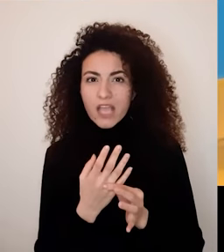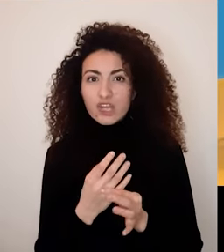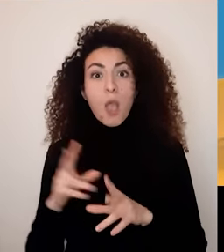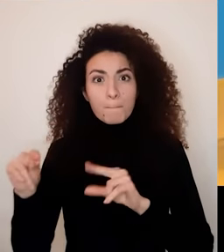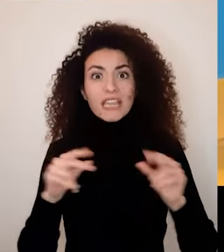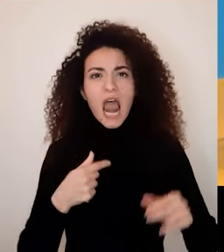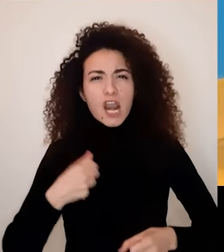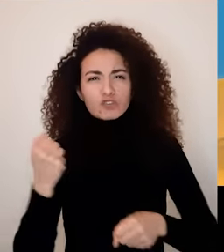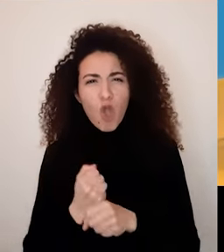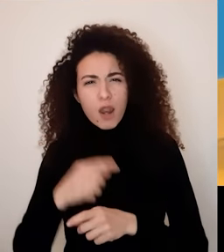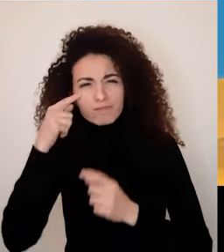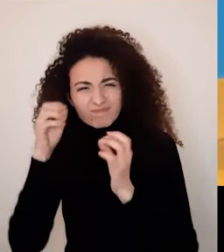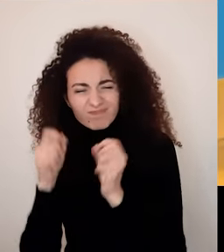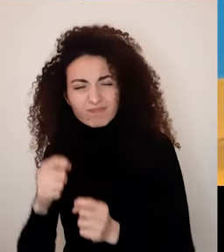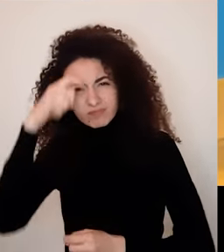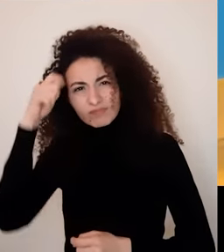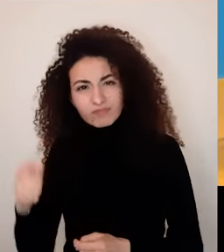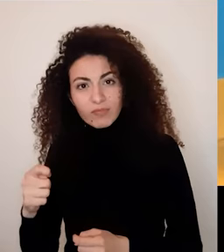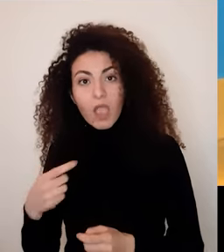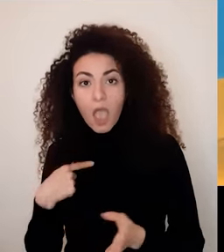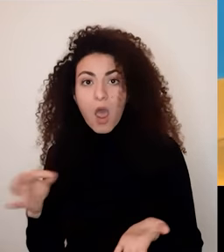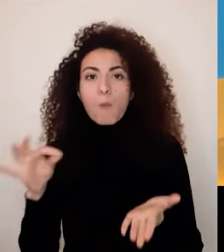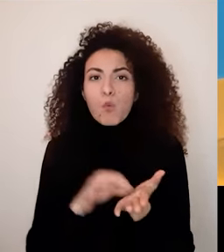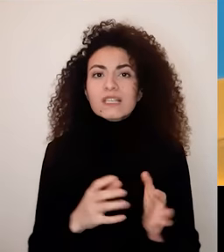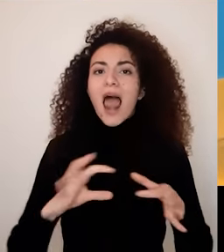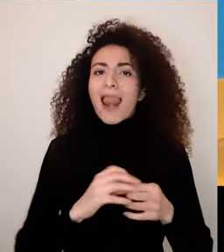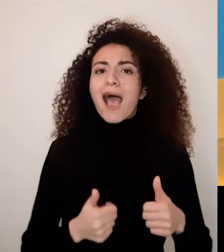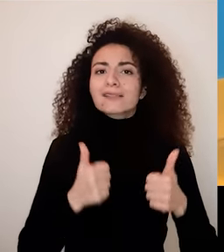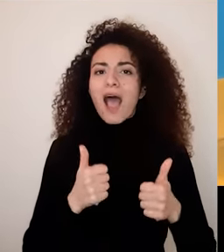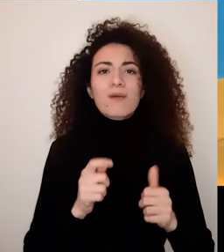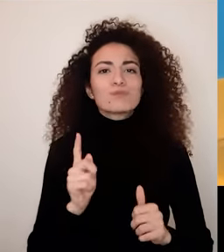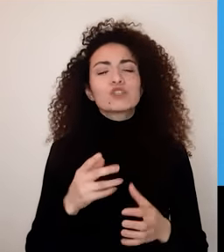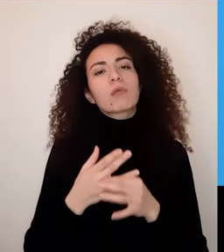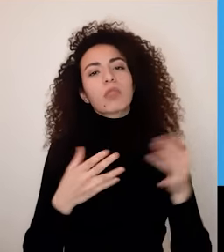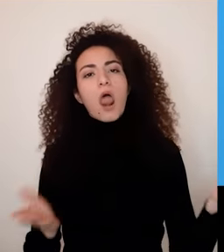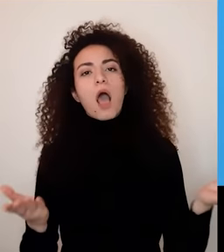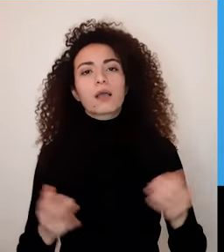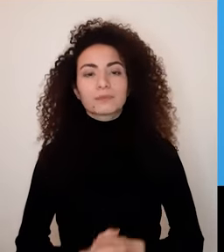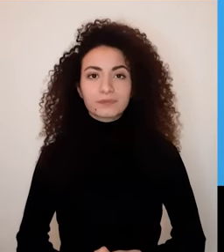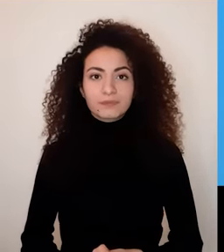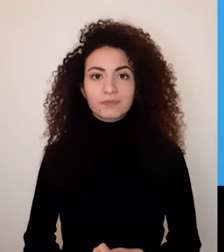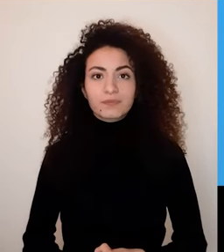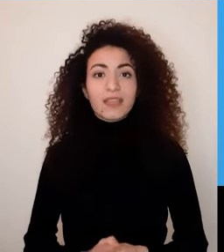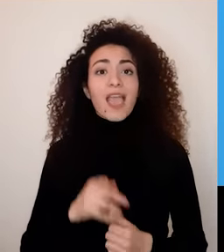بزلت بزواجي نفس الجهد اللي ببزله بعملي لما وصلنا إلى ما نحن عليه من المشاكل اليوم وأنت